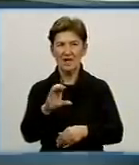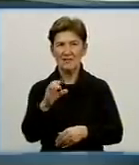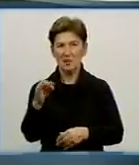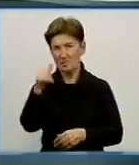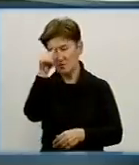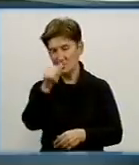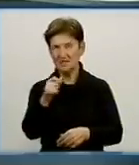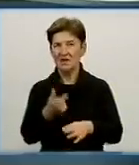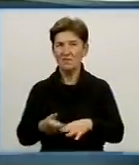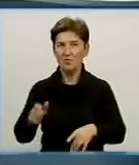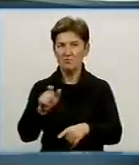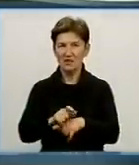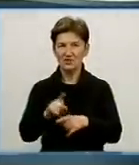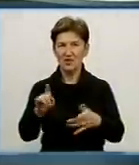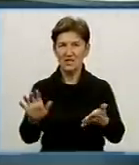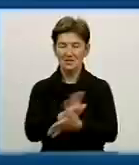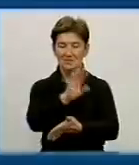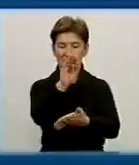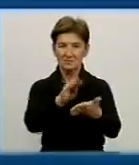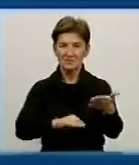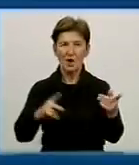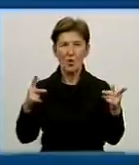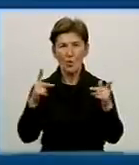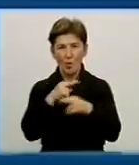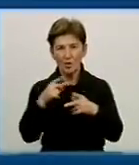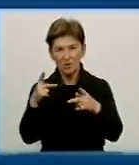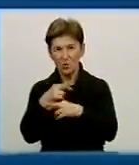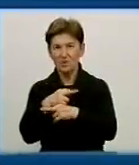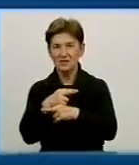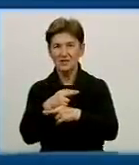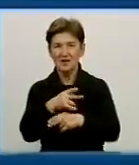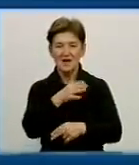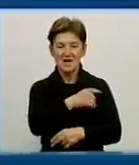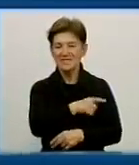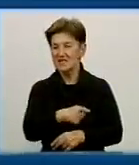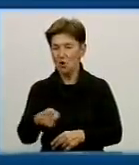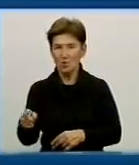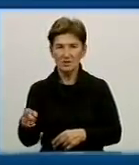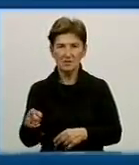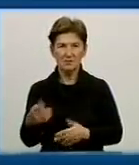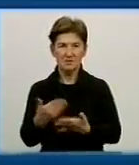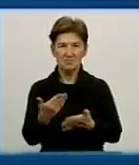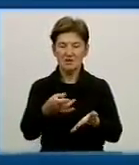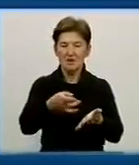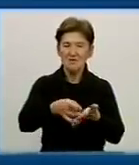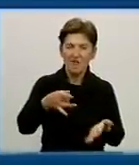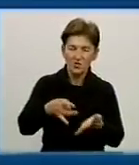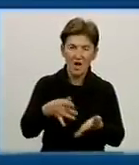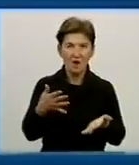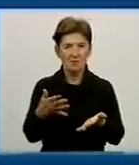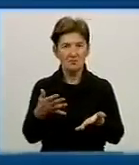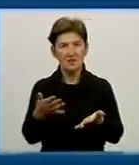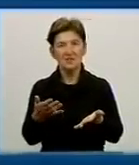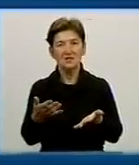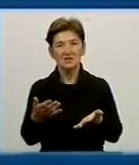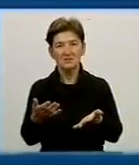'явилися в більшості на шпальтах АЗ проблема отруєння з сезонними овочами, наприклад, кавунами, нітратами.